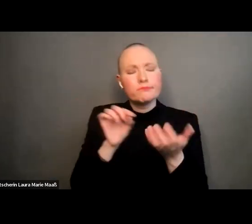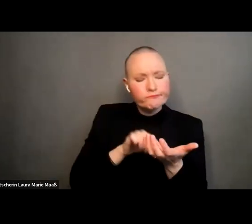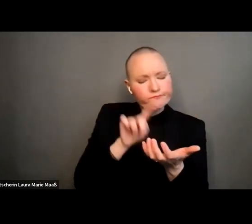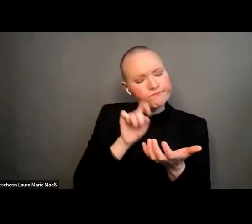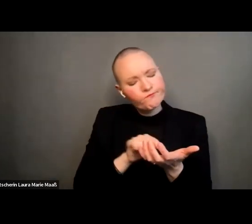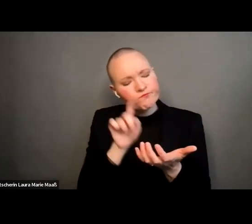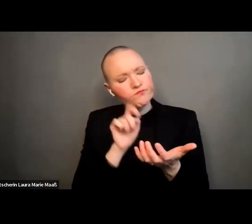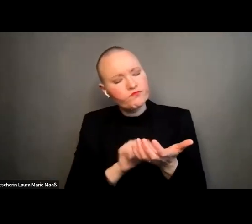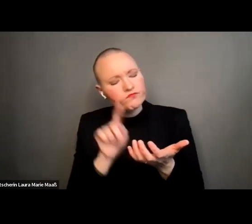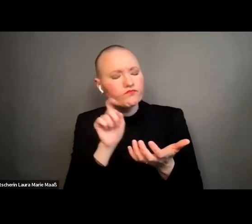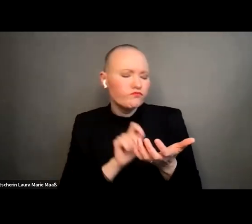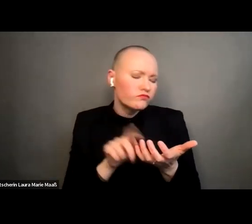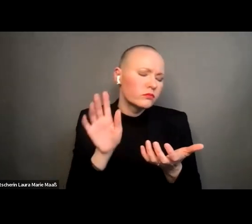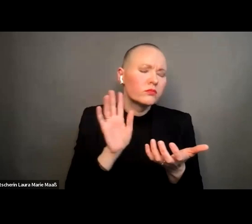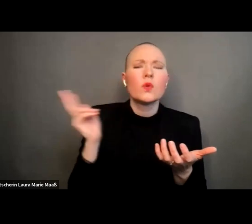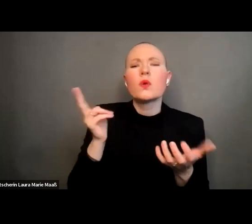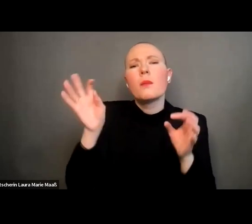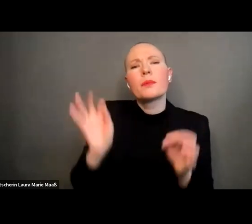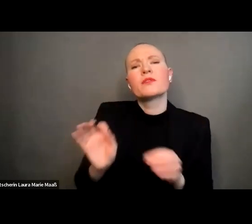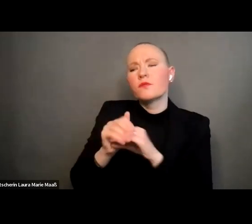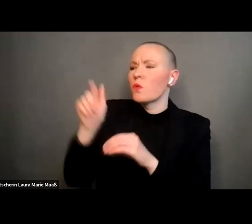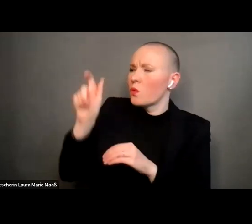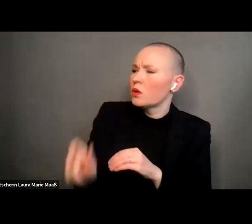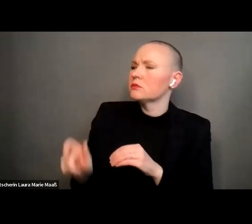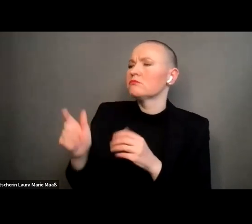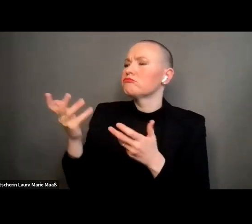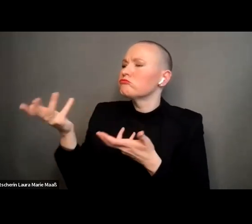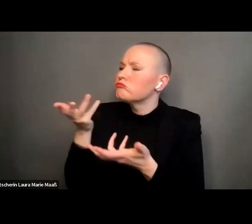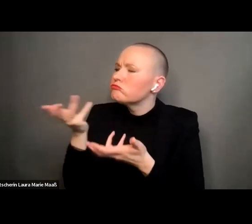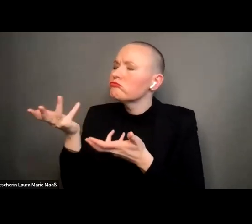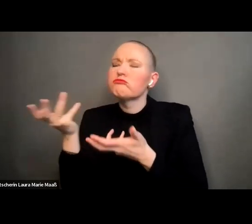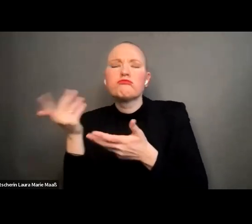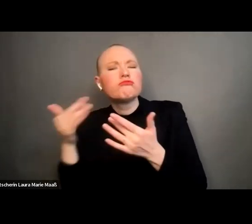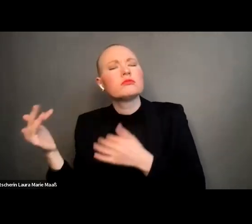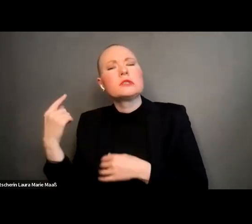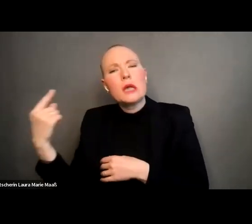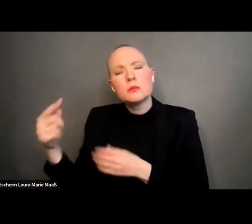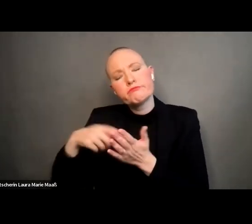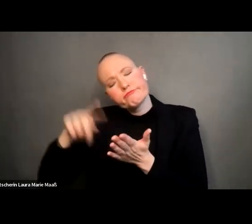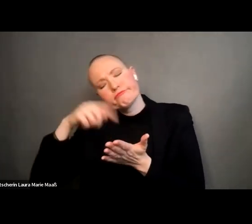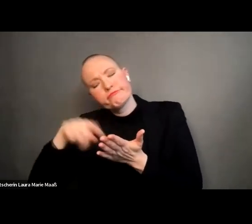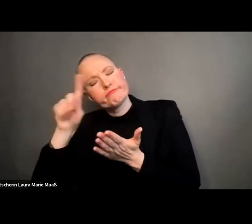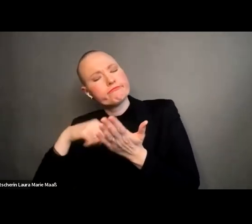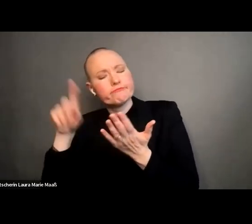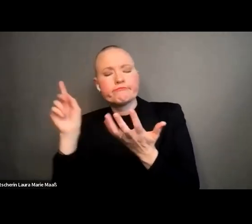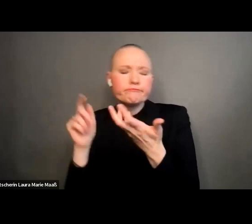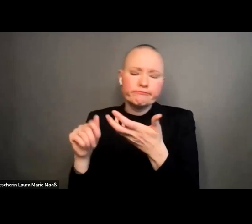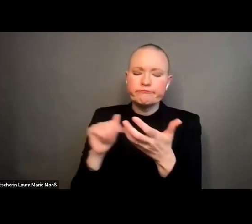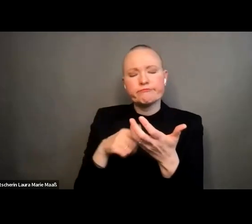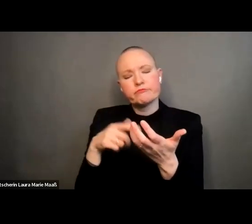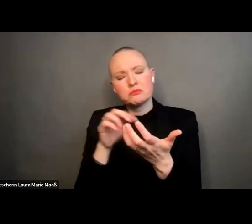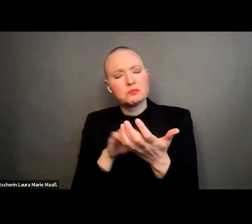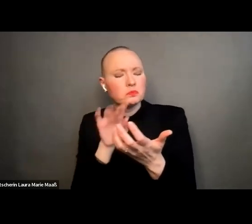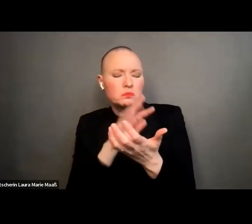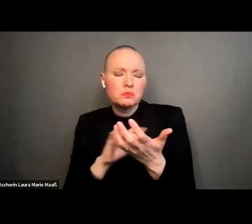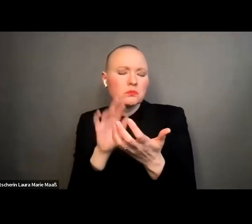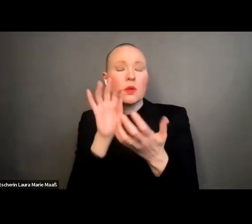oder ihr habt eine befreundete person neben euch die am smartphone sitzt und plötzlich kommt